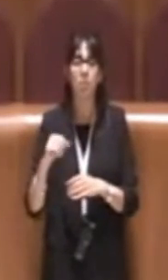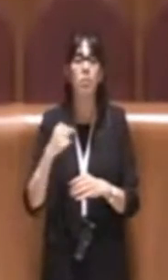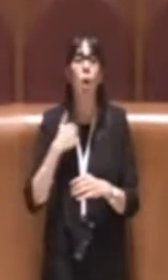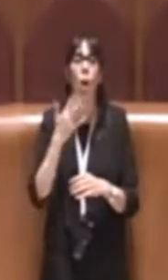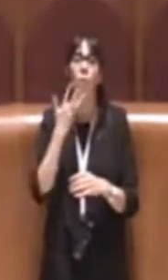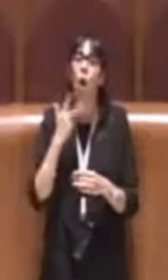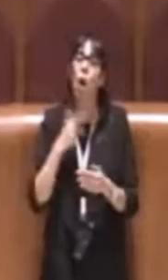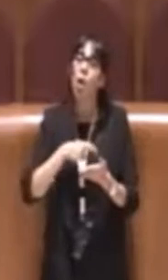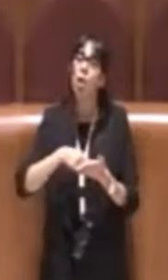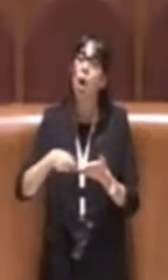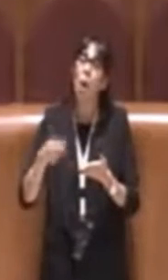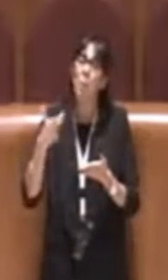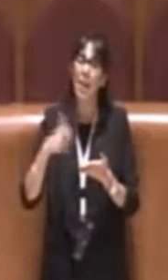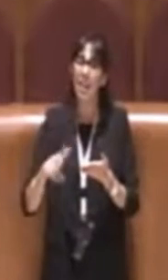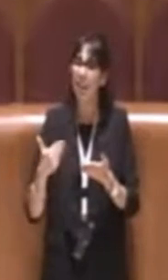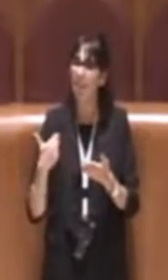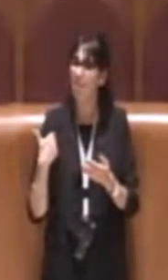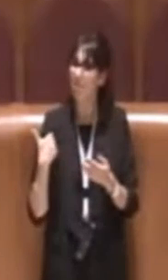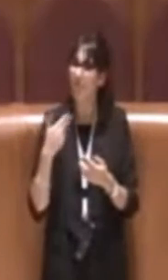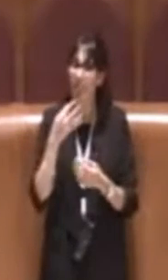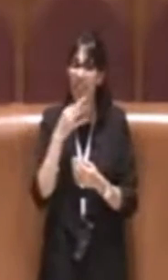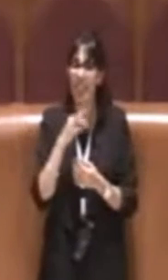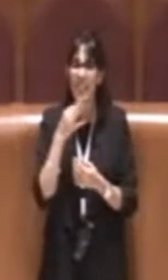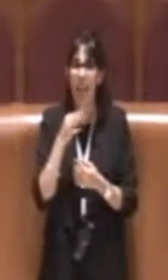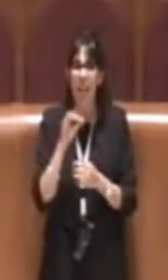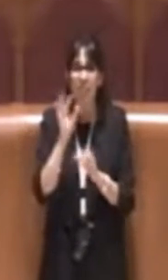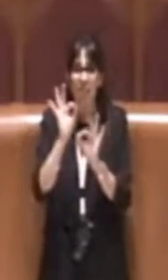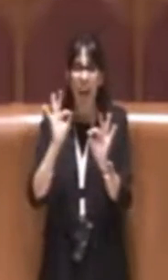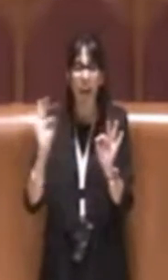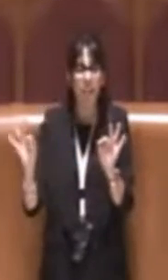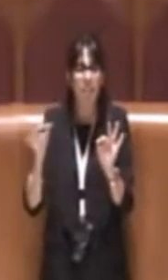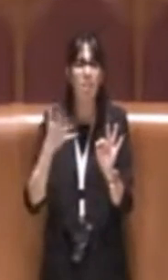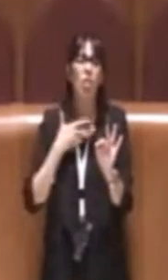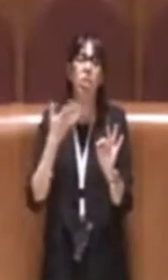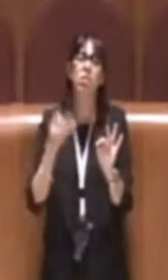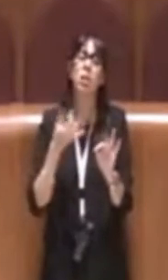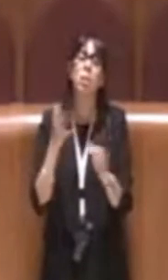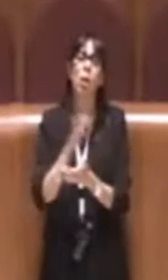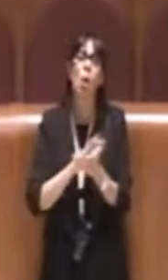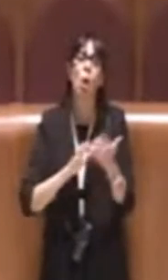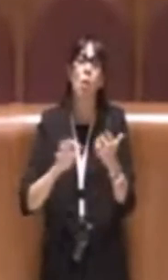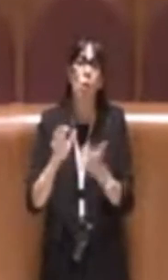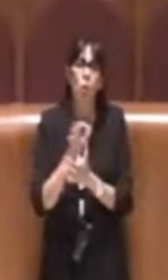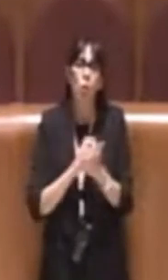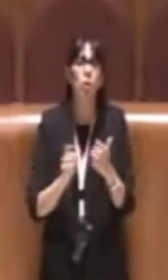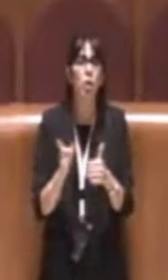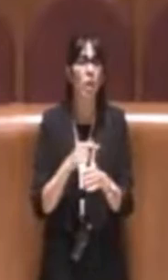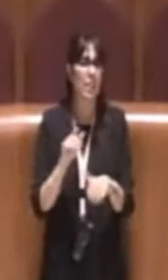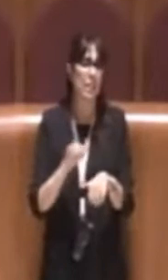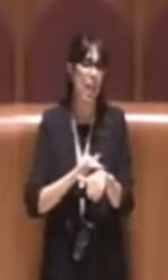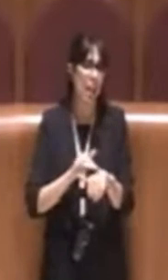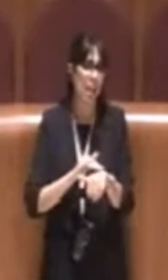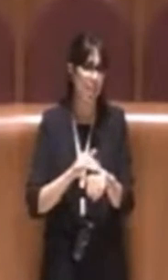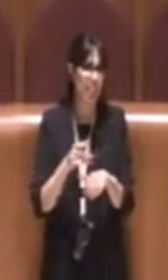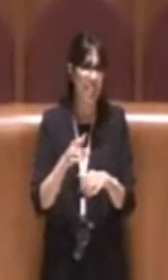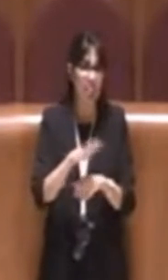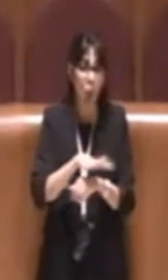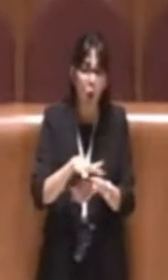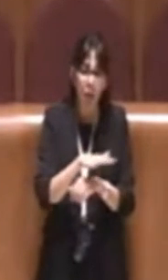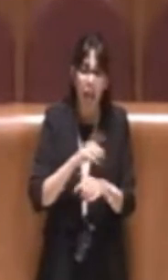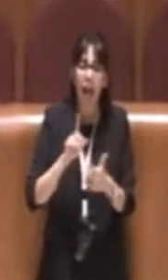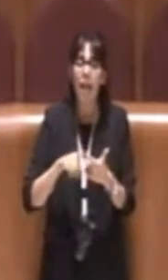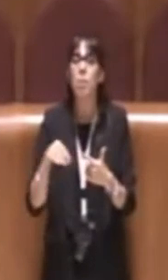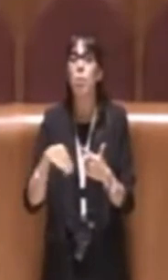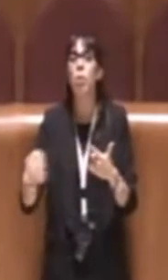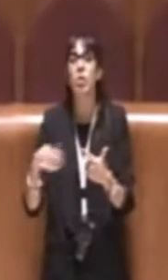precisare perché negli interventi che mi hanno preceduto si fa confusione tra i servizi di livello locale e il Museo